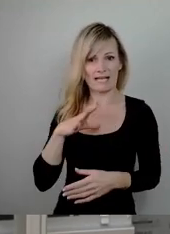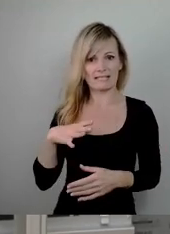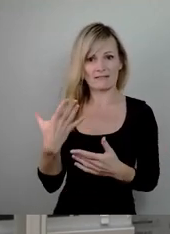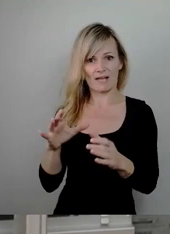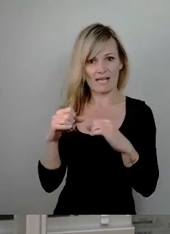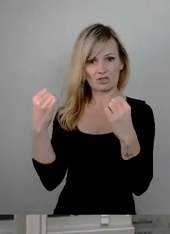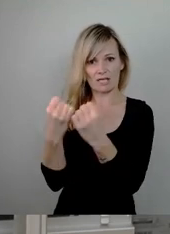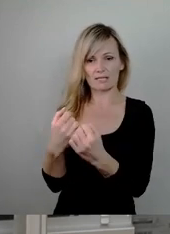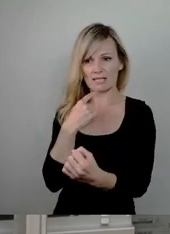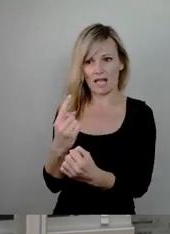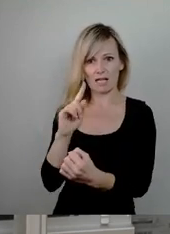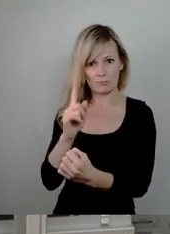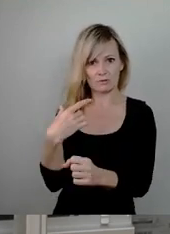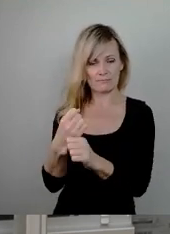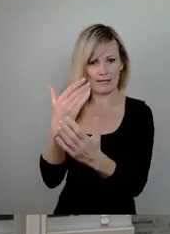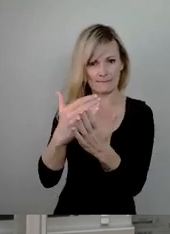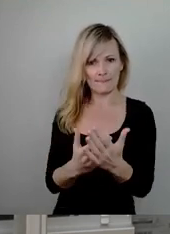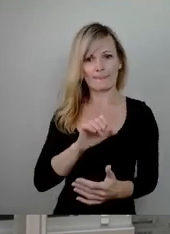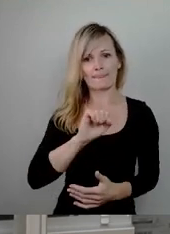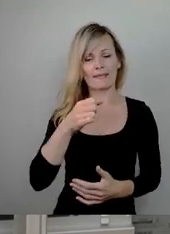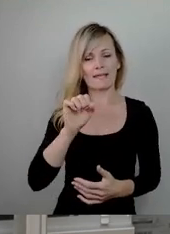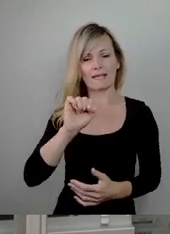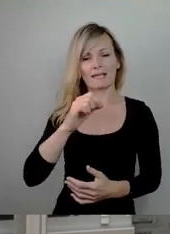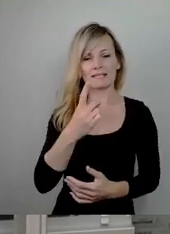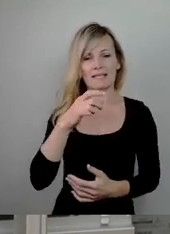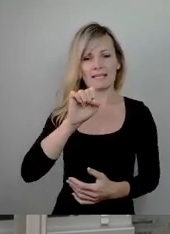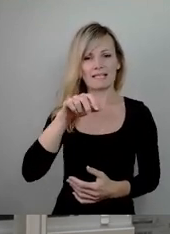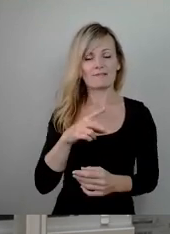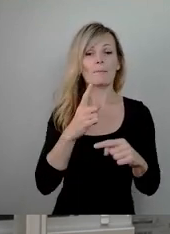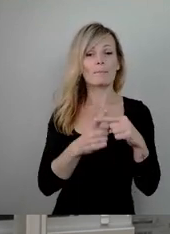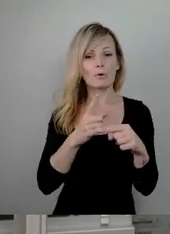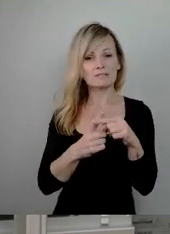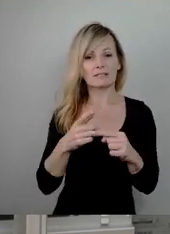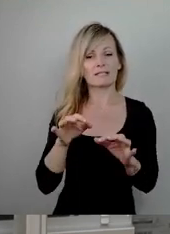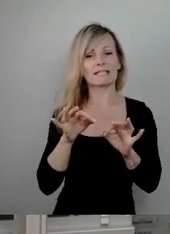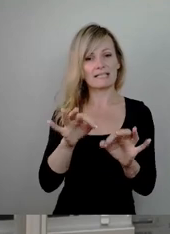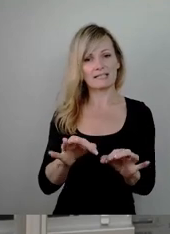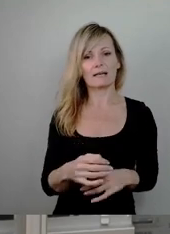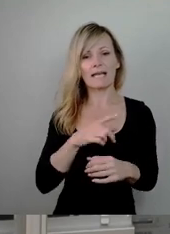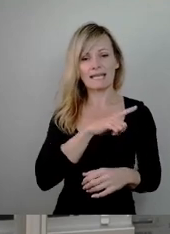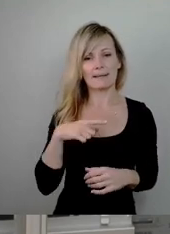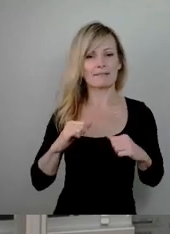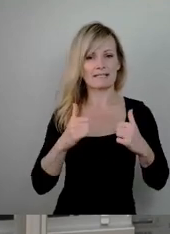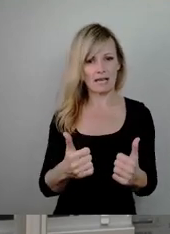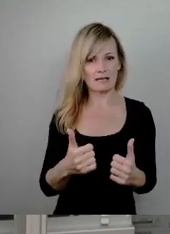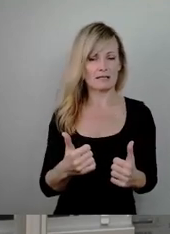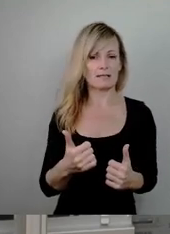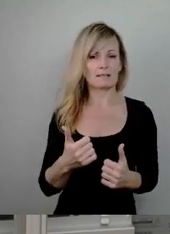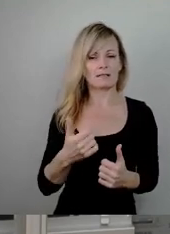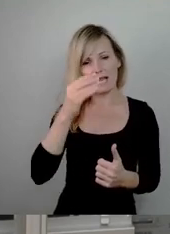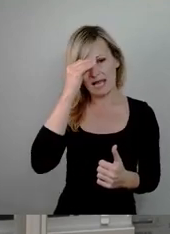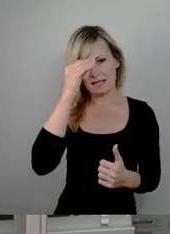-Plus-Richtlinie Bildungspotenziale lebenslanges Lernen 2021 bis 2027 des Sächsischen Staatsministeriums für Kultus